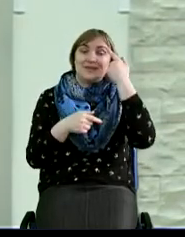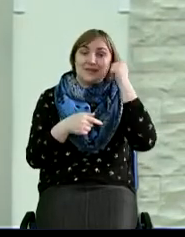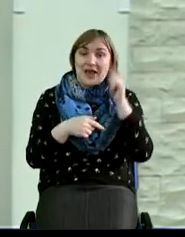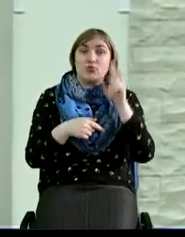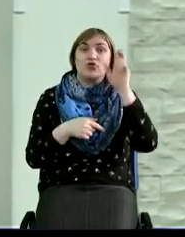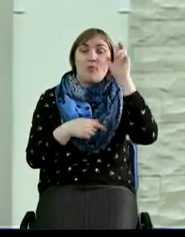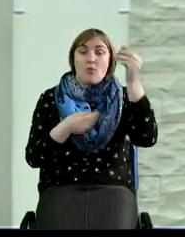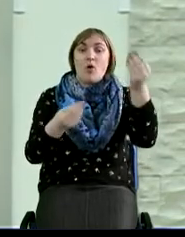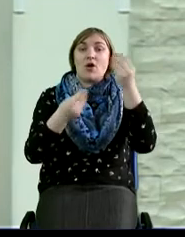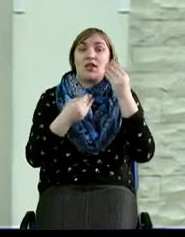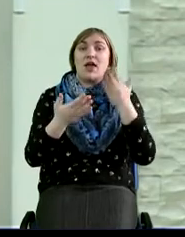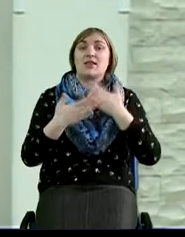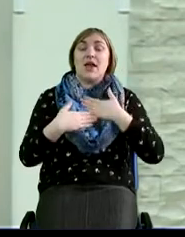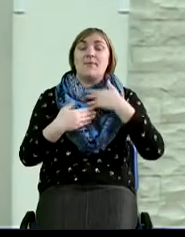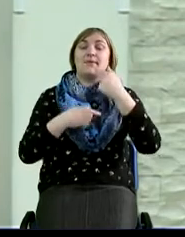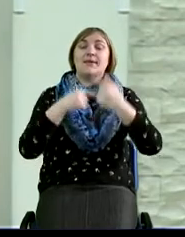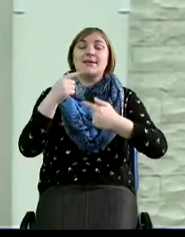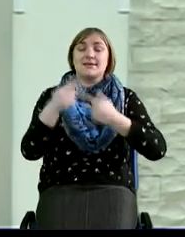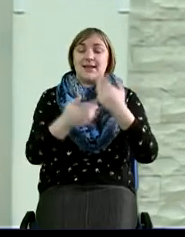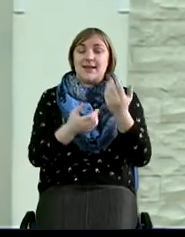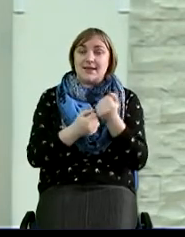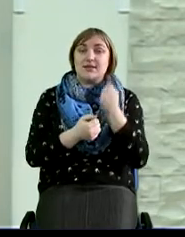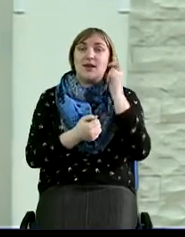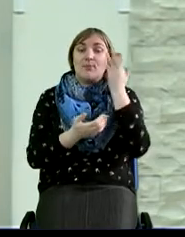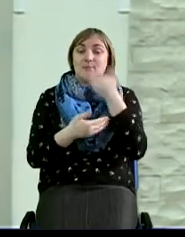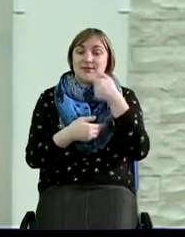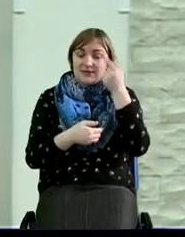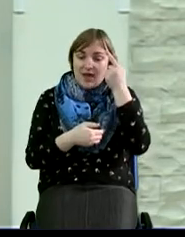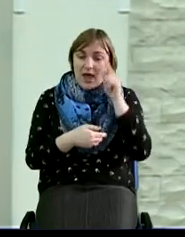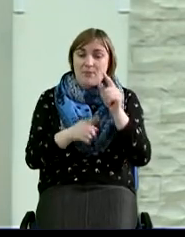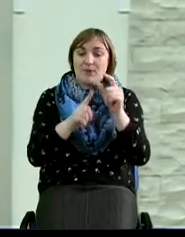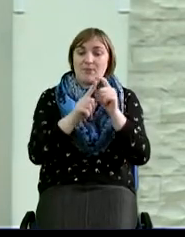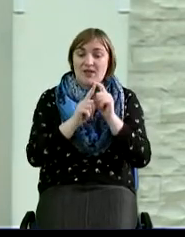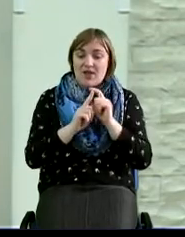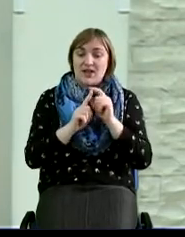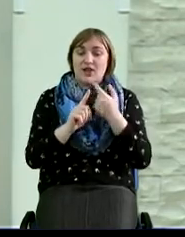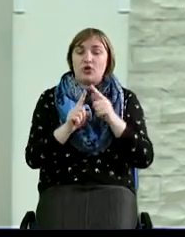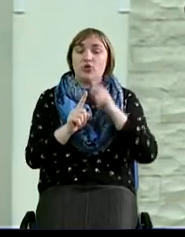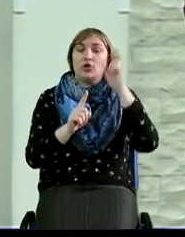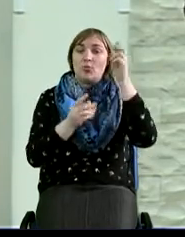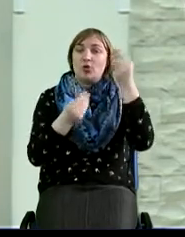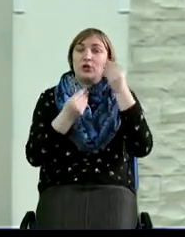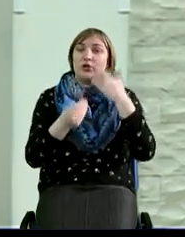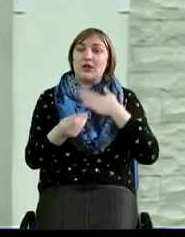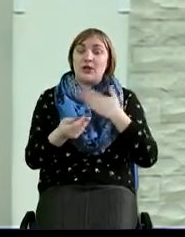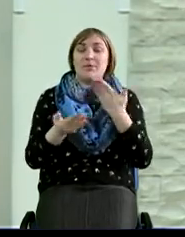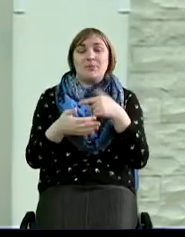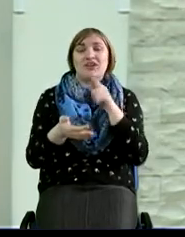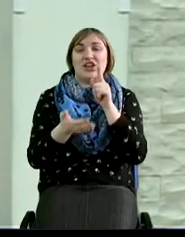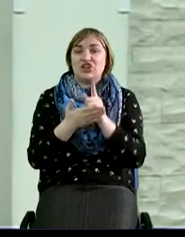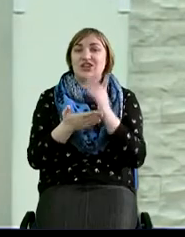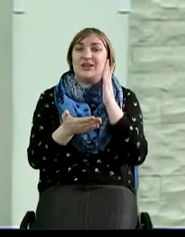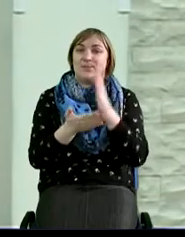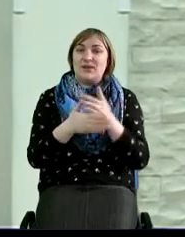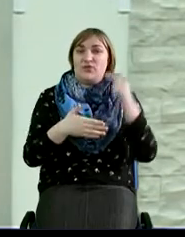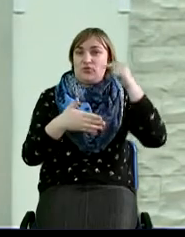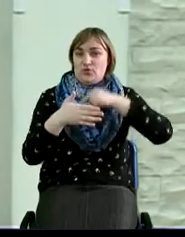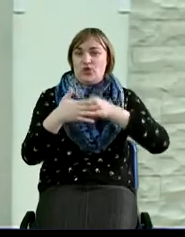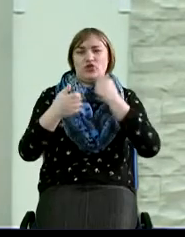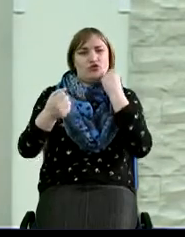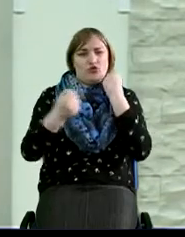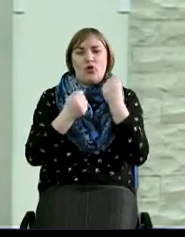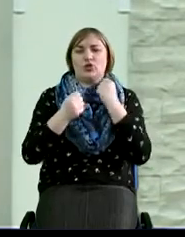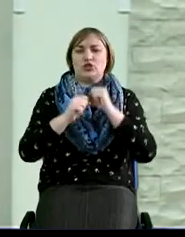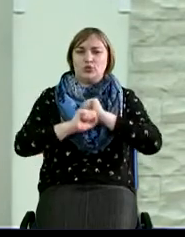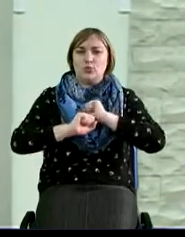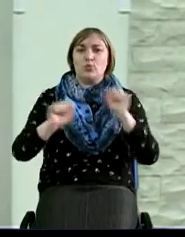в наследие. Мы знаем те обетования, которые Бог дает нам. И поэтому мы должны также иметь в себе твердость и мужество